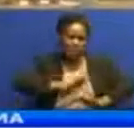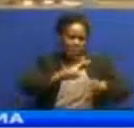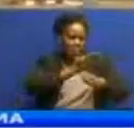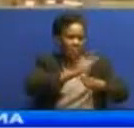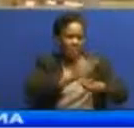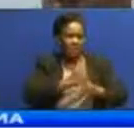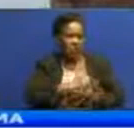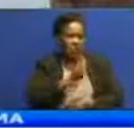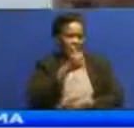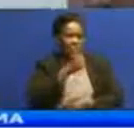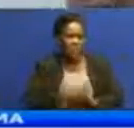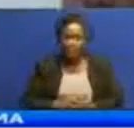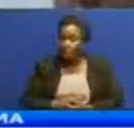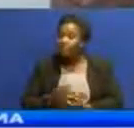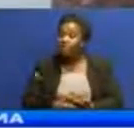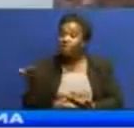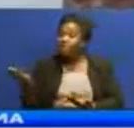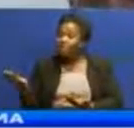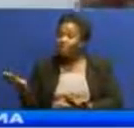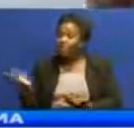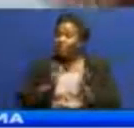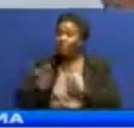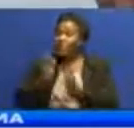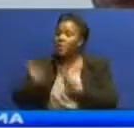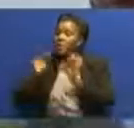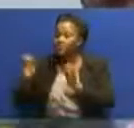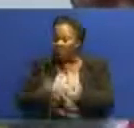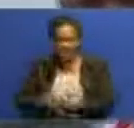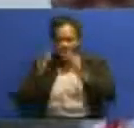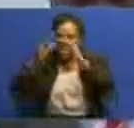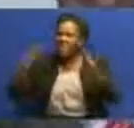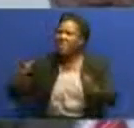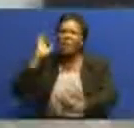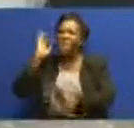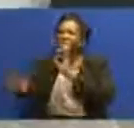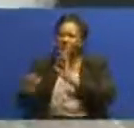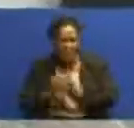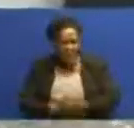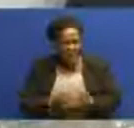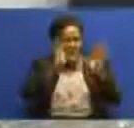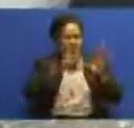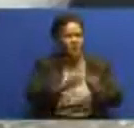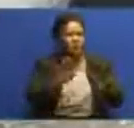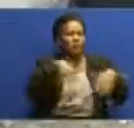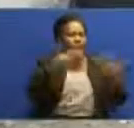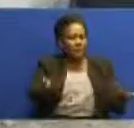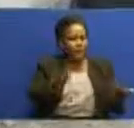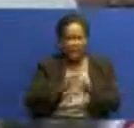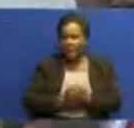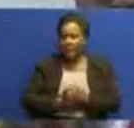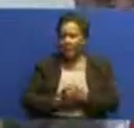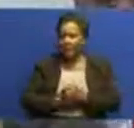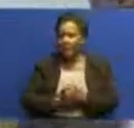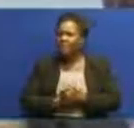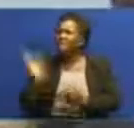Hamja jianda, jengu lenye la hovyo, ripoti haipo, nanleta